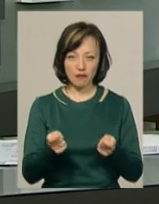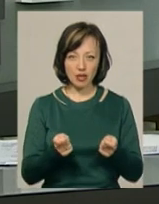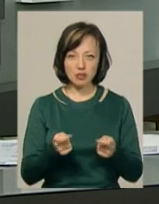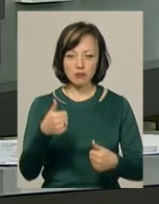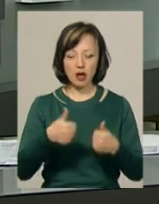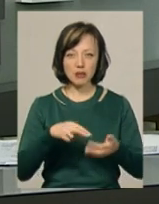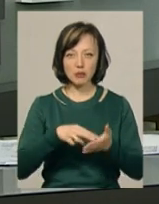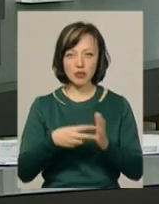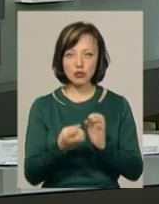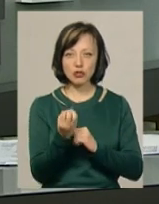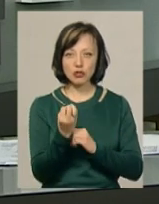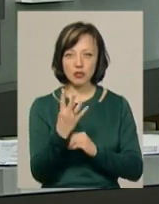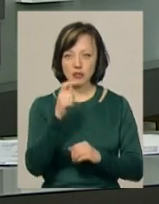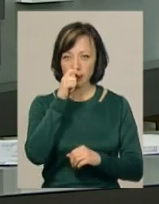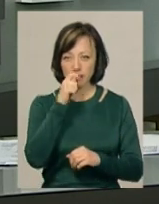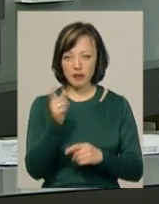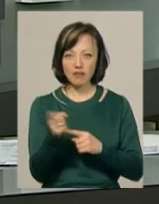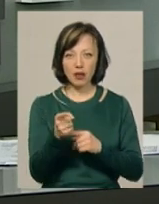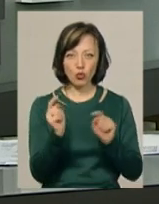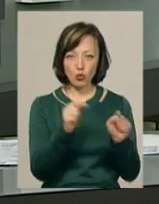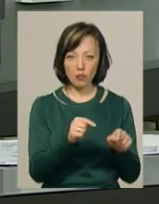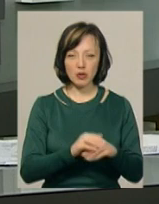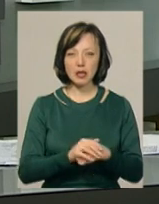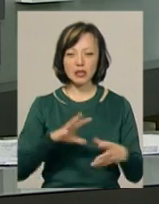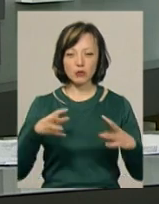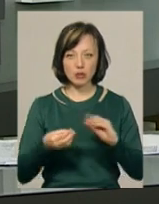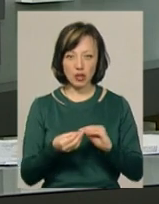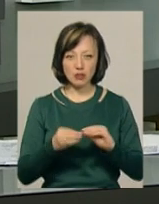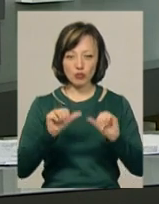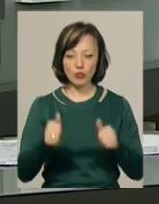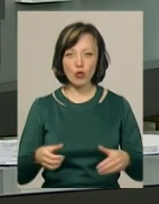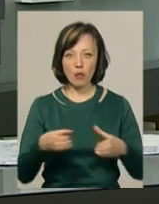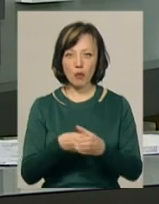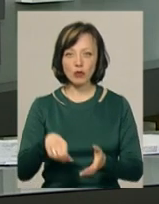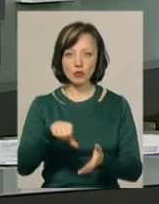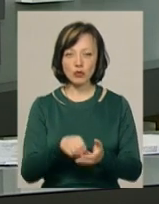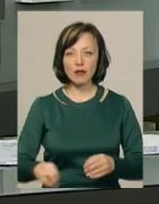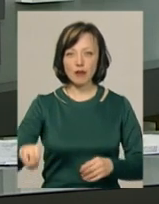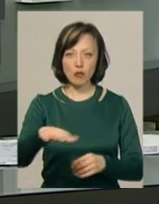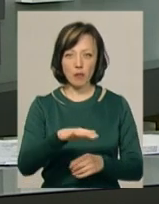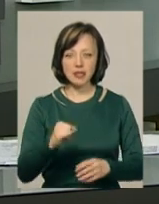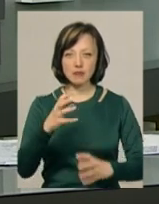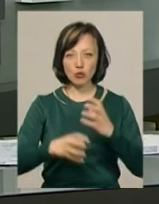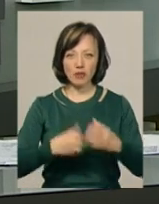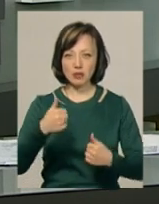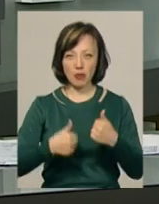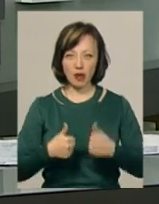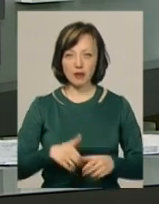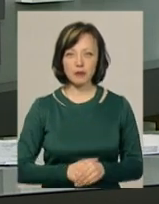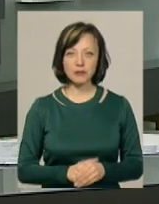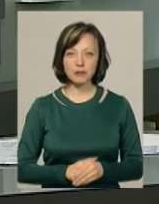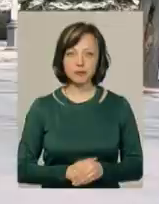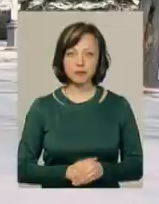Змагання заплановані на 14 квітня в Тернополі. За їх результатами сформують команду для участі у європейських і світових змаганнях.